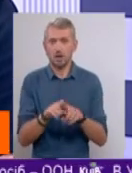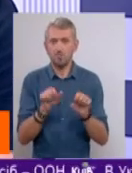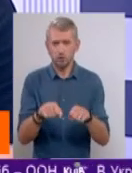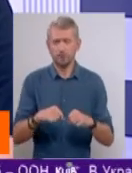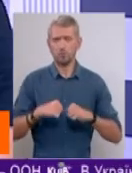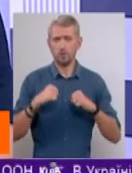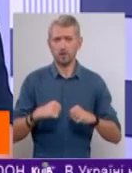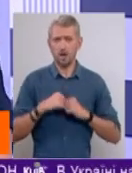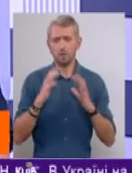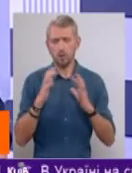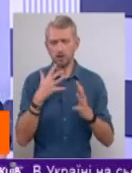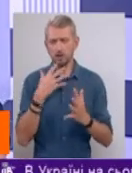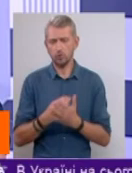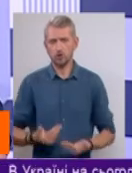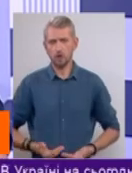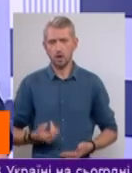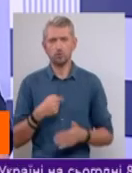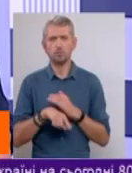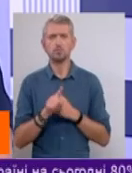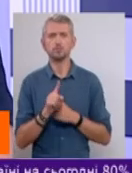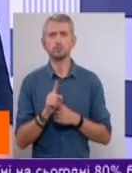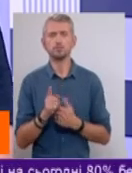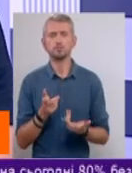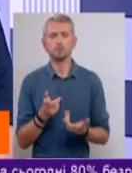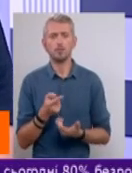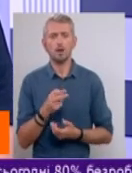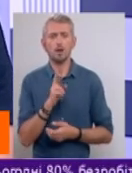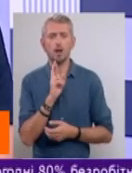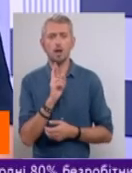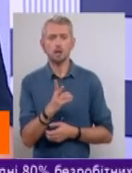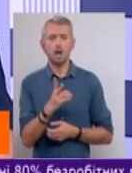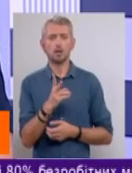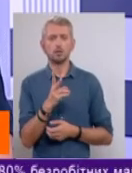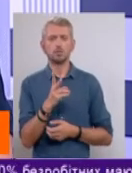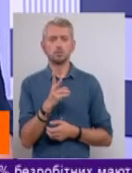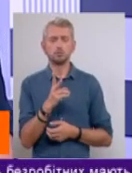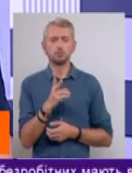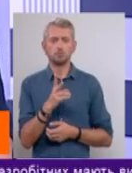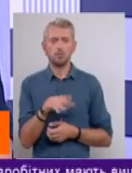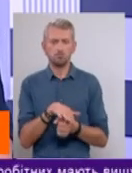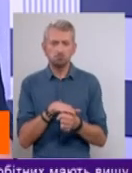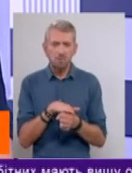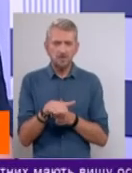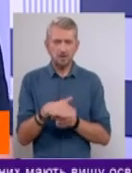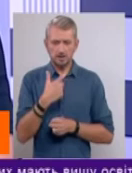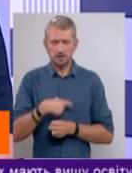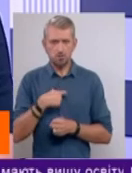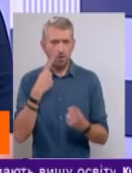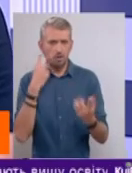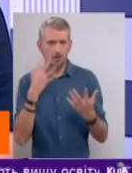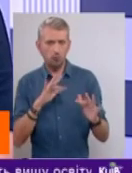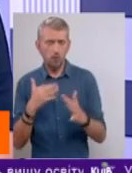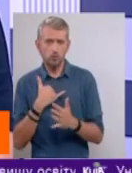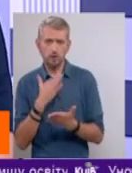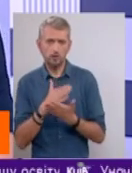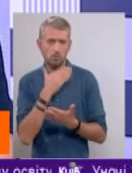постарайтеся берегти своє життя через те, що як наситити себе яскравими моментами, в нас тут дуже є